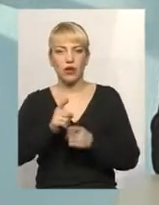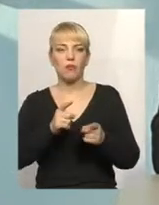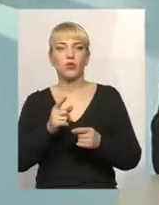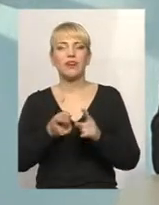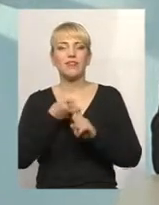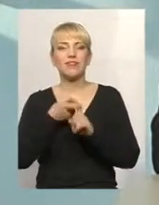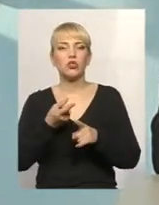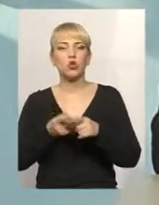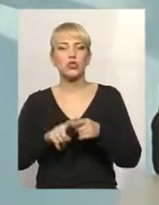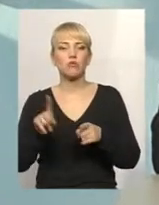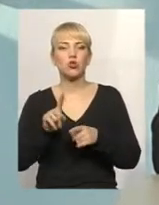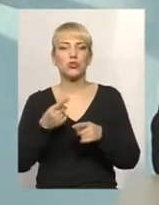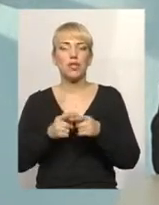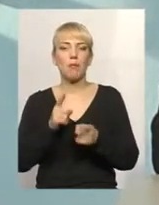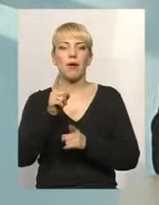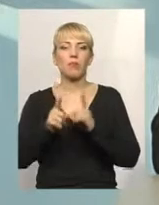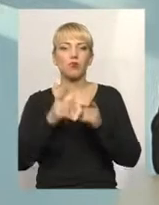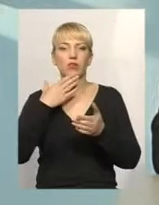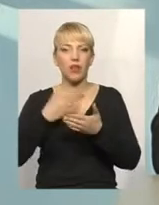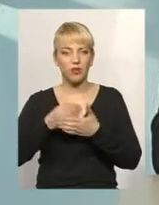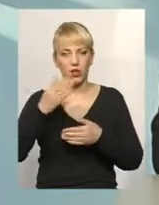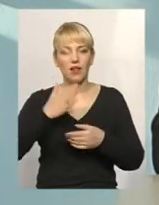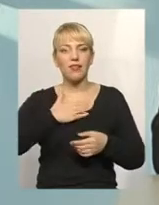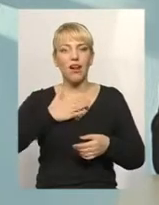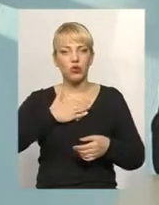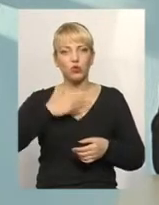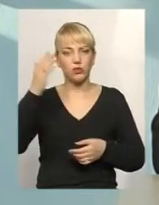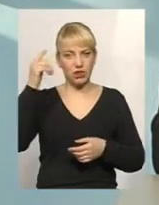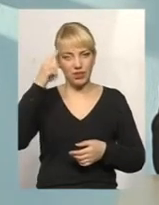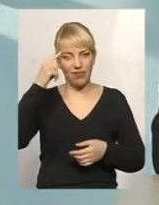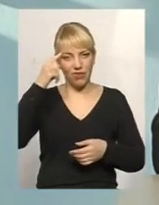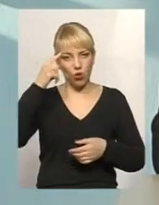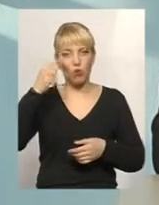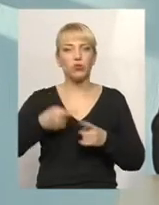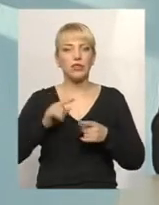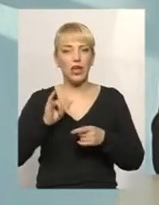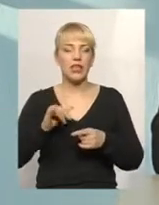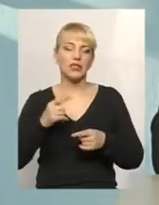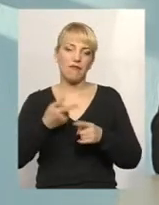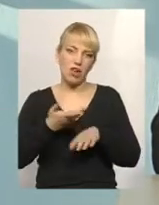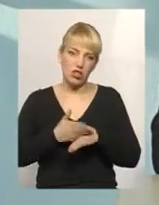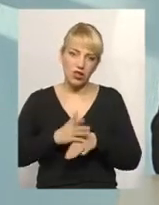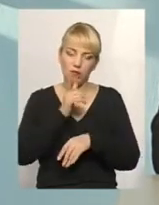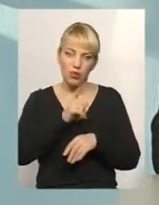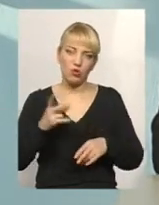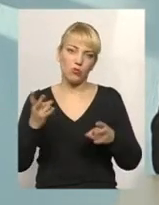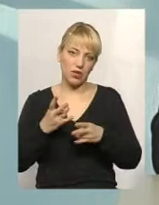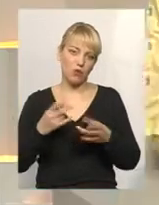'язку з тим, що це йде перебудова нашої свідомості. Звичайно, це буде для нас важкий період, але ми маємо це пройти.